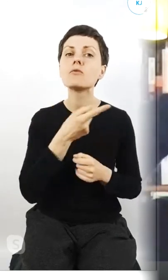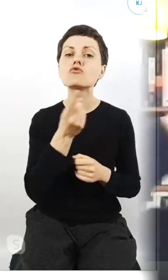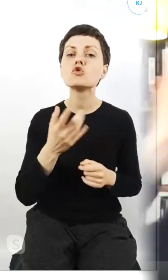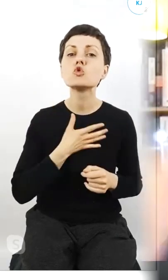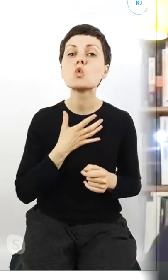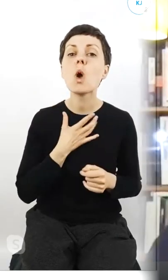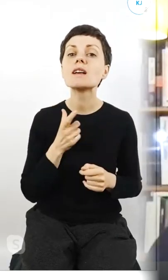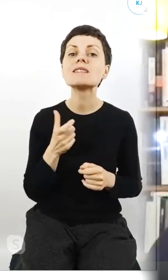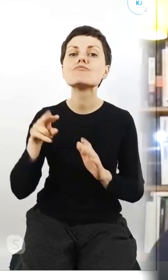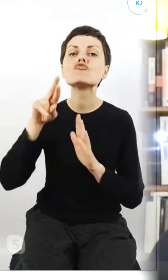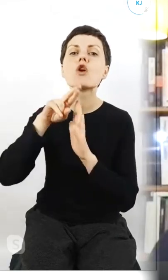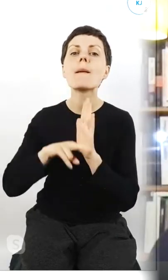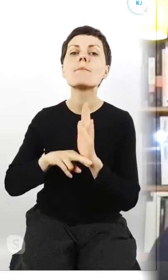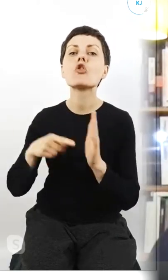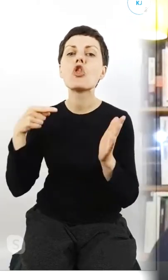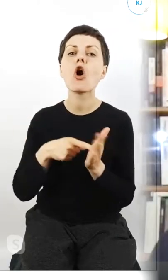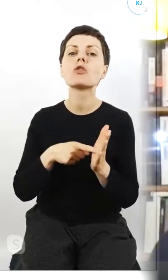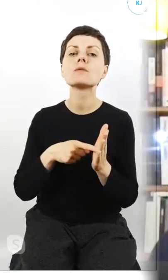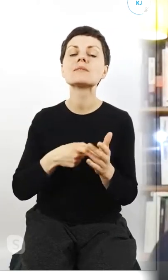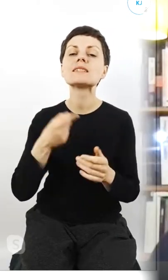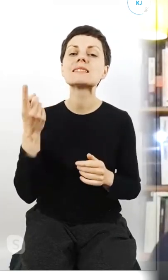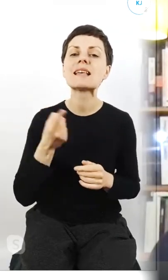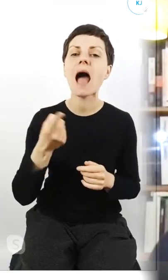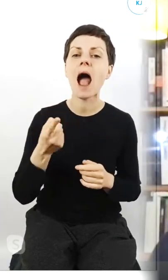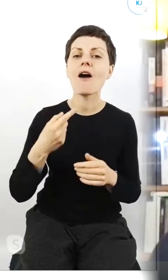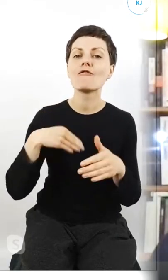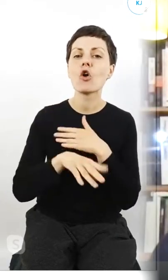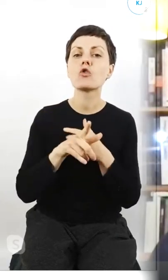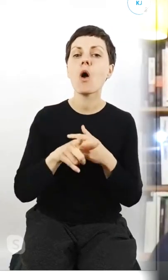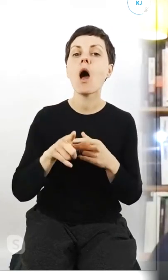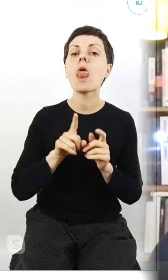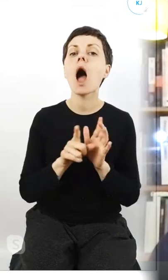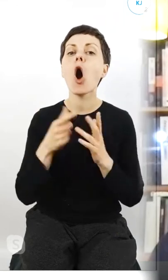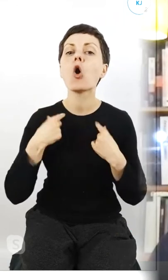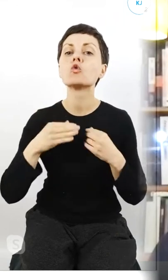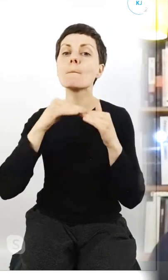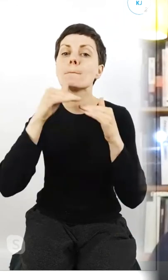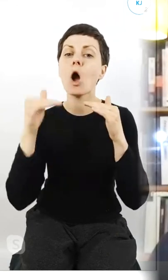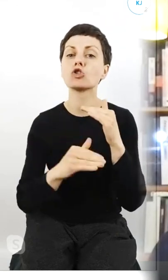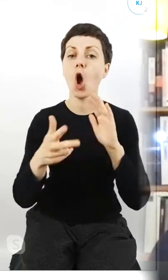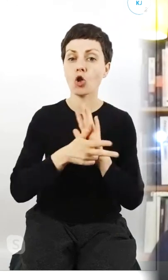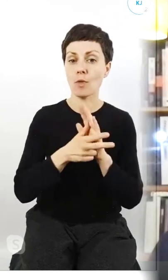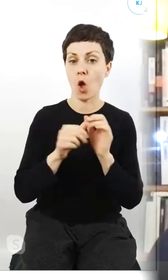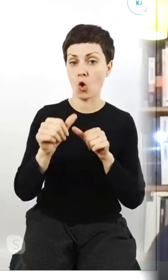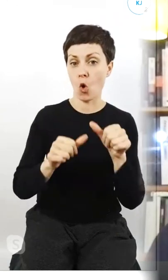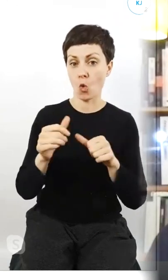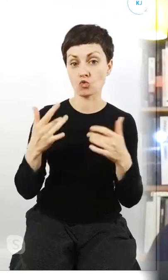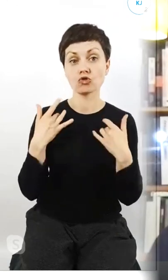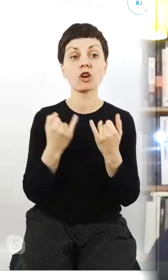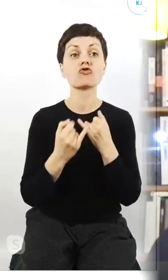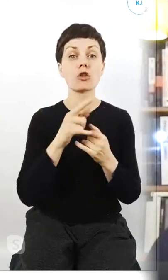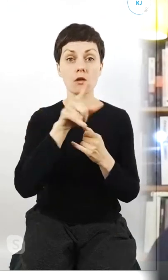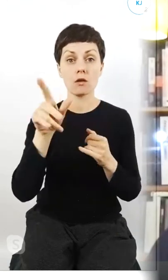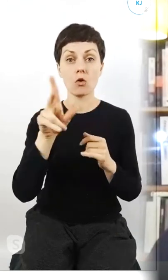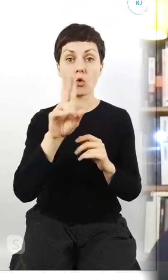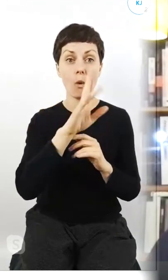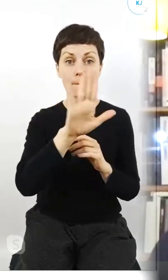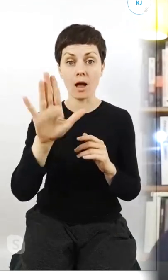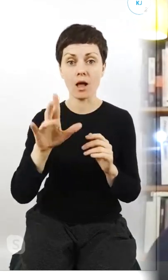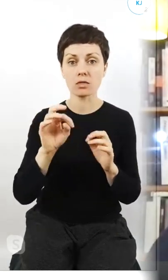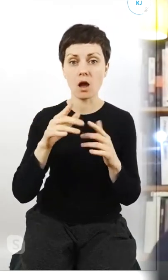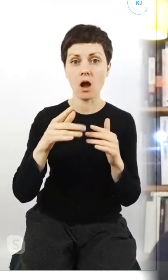przepisami dotyczącymi zakazu wychodzenia dla osób poniżej 18 roku życia? Jeżeli kogoś tutaj z Was to dotyczy oczywiście.